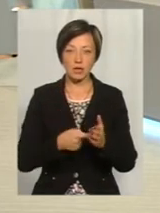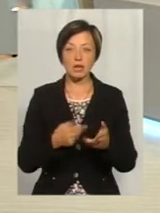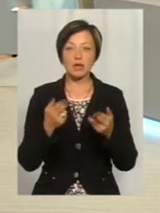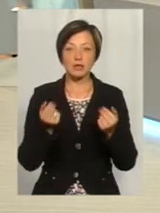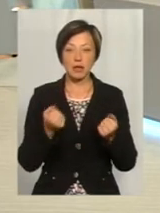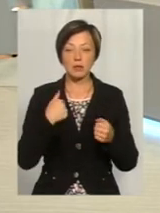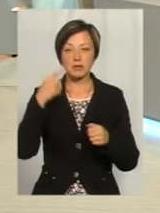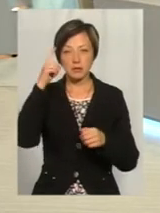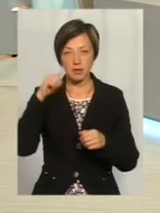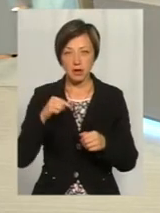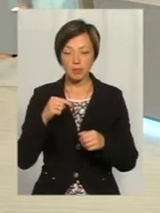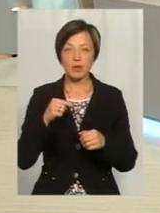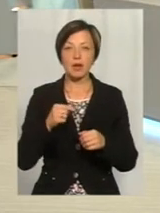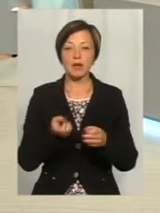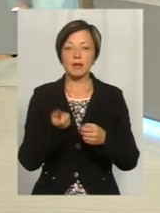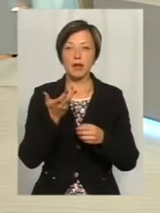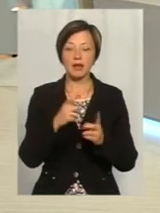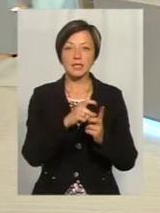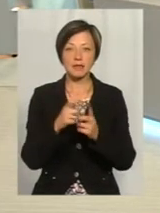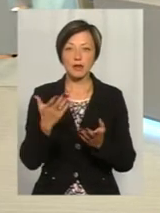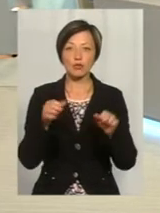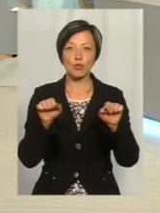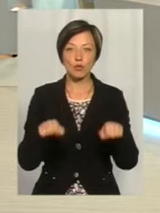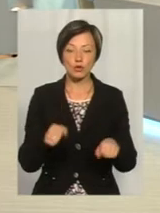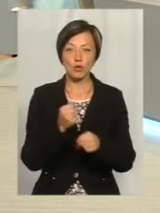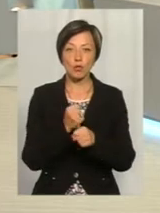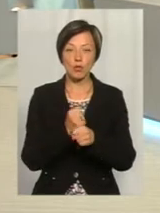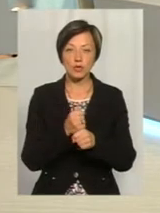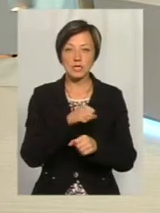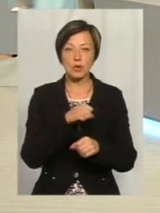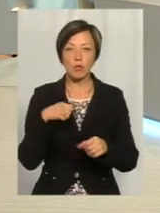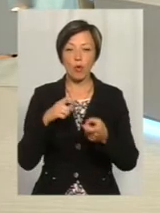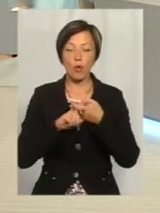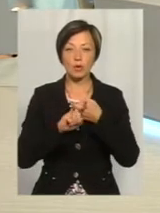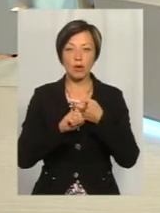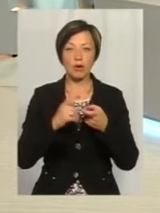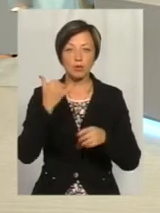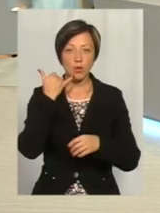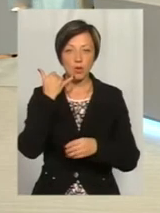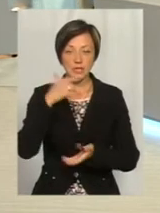ситуацією ми володіємо. Зрештою, декілька слів, якщо можна, про роботу самого контактного центру.